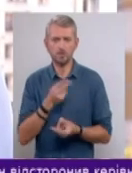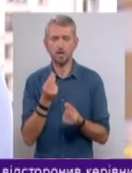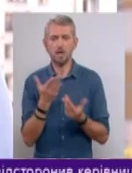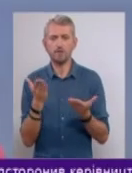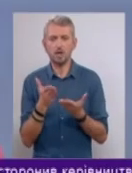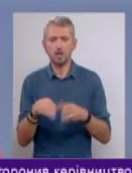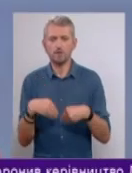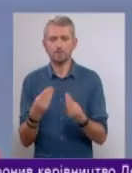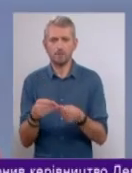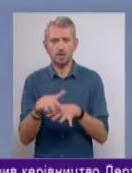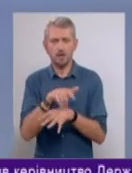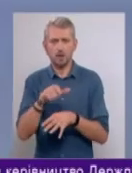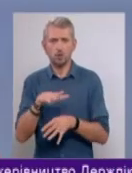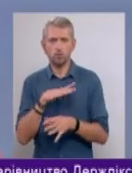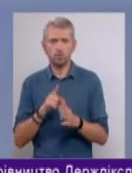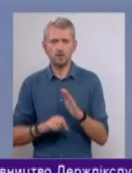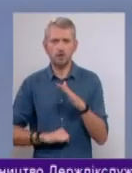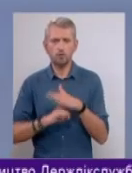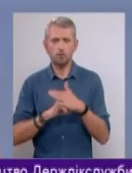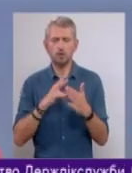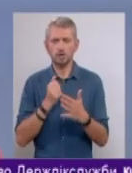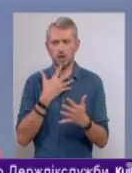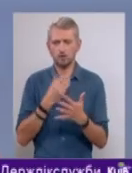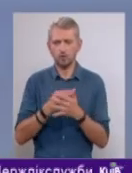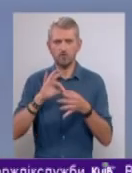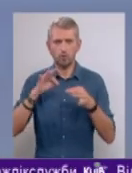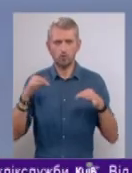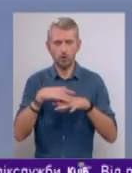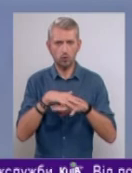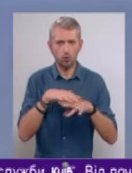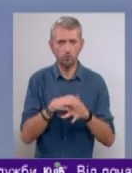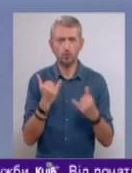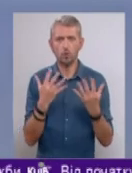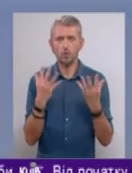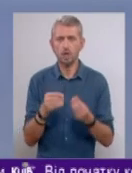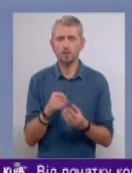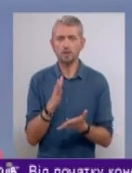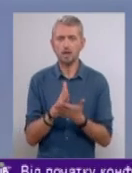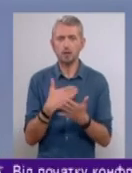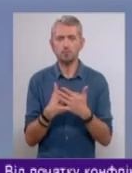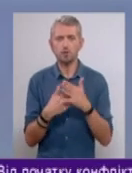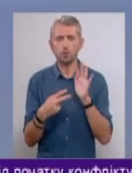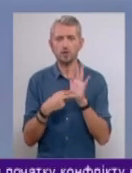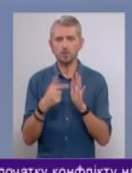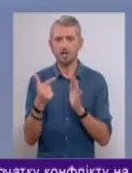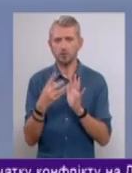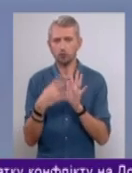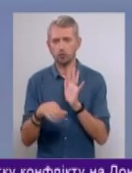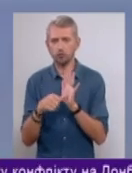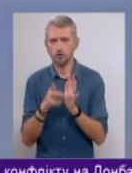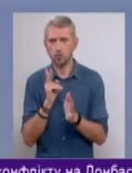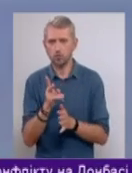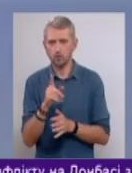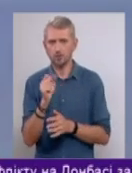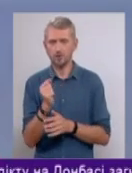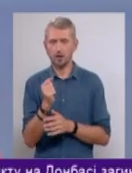відпускається населенню, був заснований на своїй формулі розрахунку. І на сьогоднішній день він складає близько 7 гривень 96 копійок